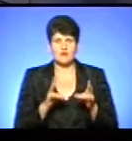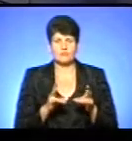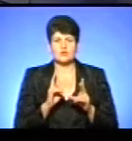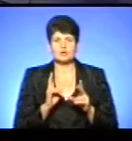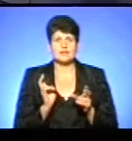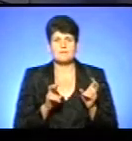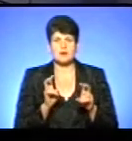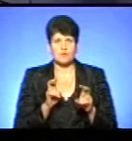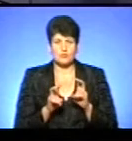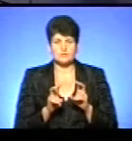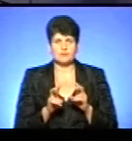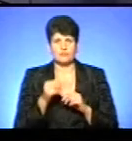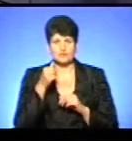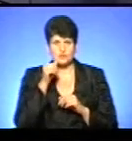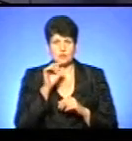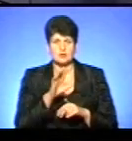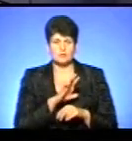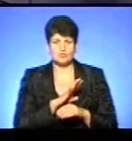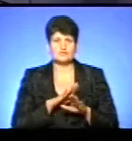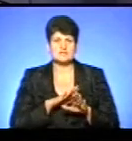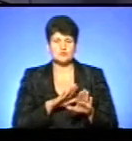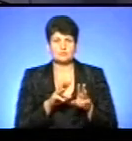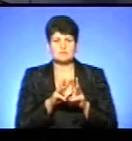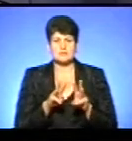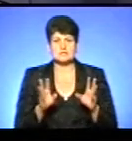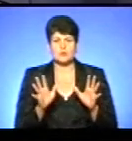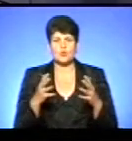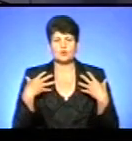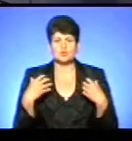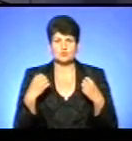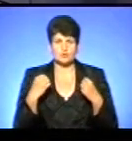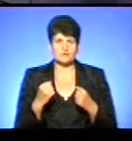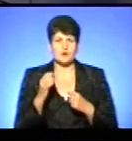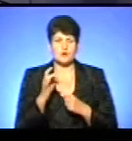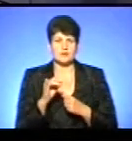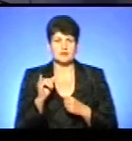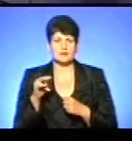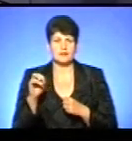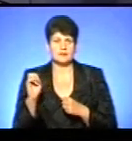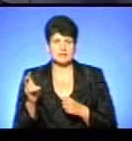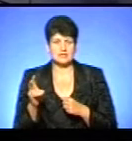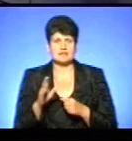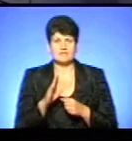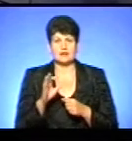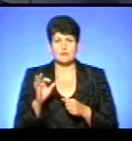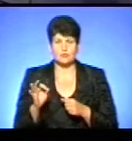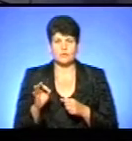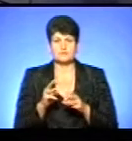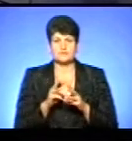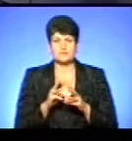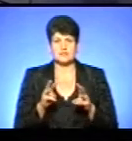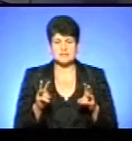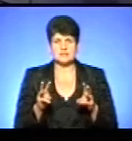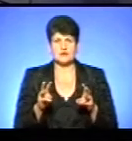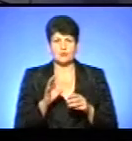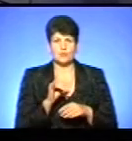відвідував. Буквально вчора був заступник міністра охорони здоров'я Роман Іликів, виконуючий обов'язки міністра Оляна Супрун,